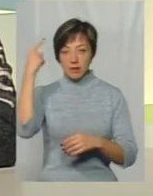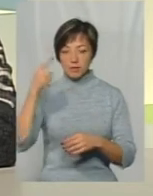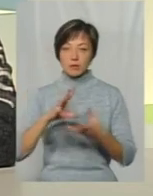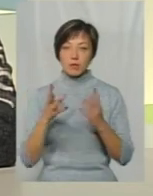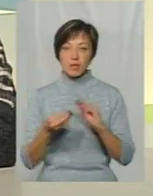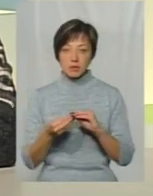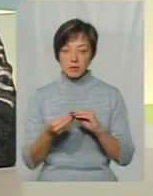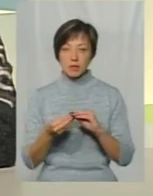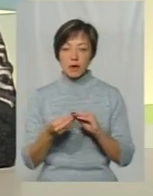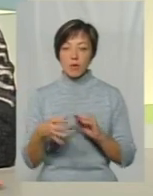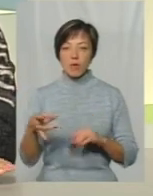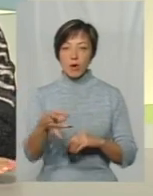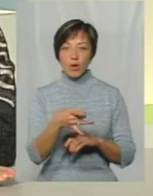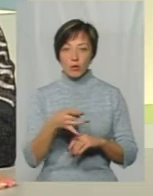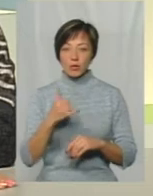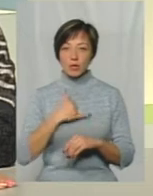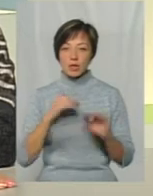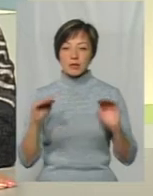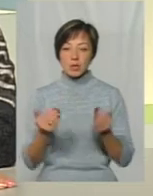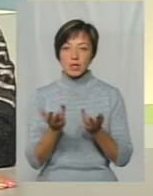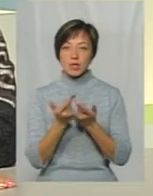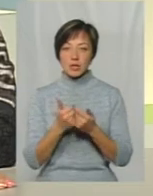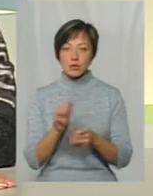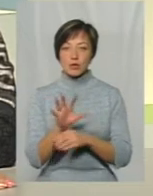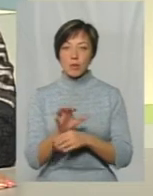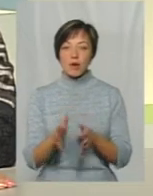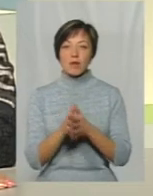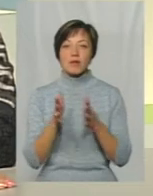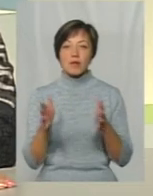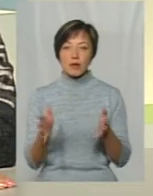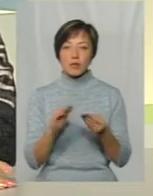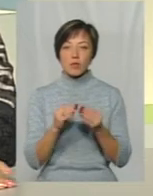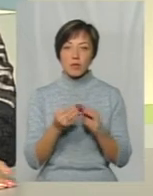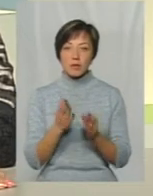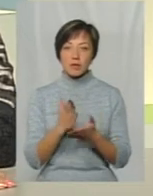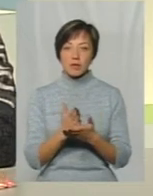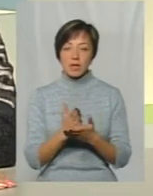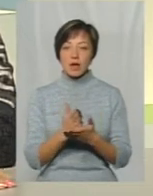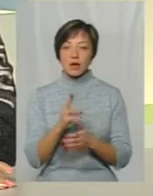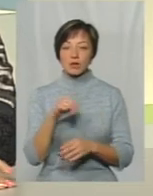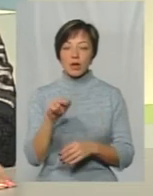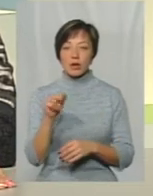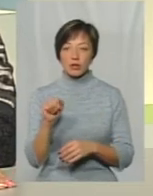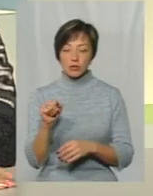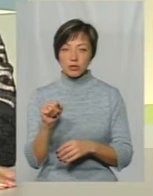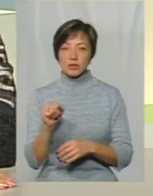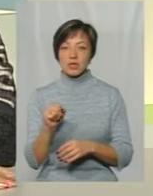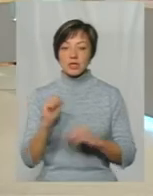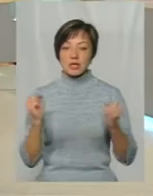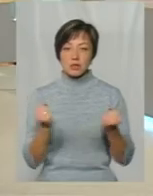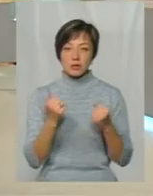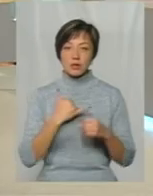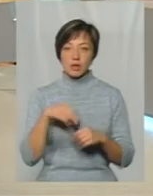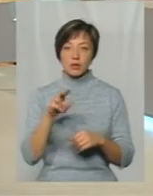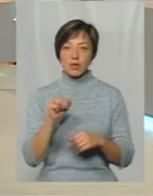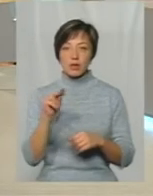принципі, по мікрорайонам у нас зменшилась кількість собак Велику проблему складають дачні масиви Тому що на зиму, як ми знаємо, у нас